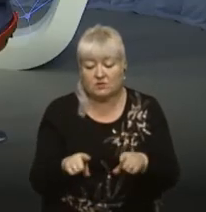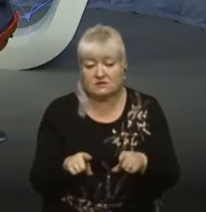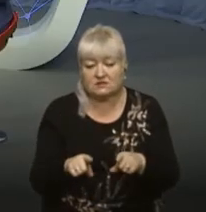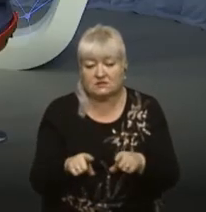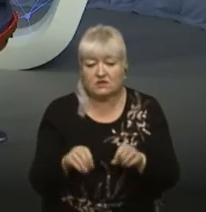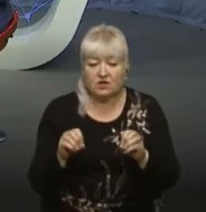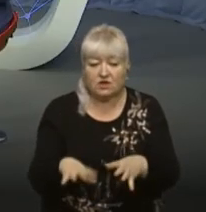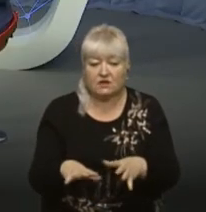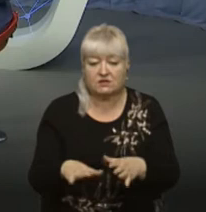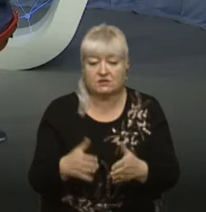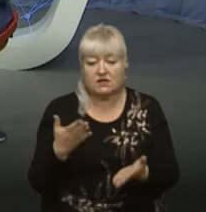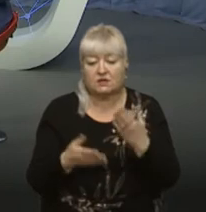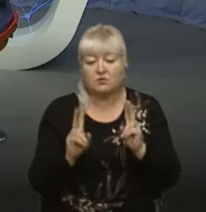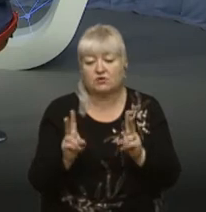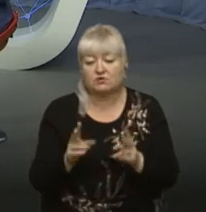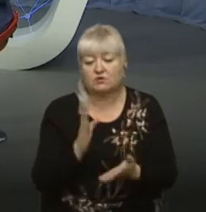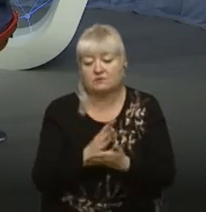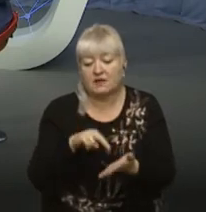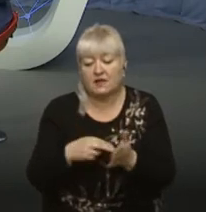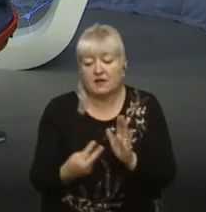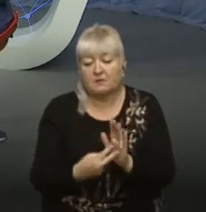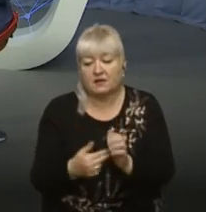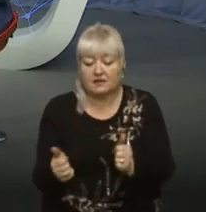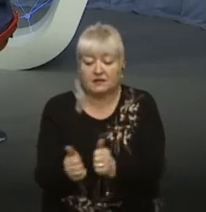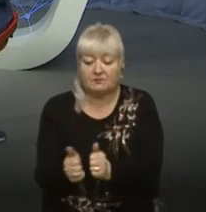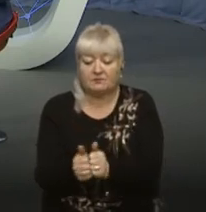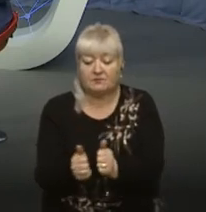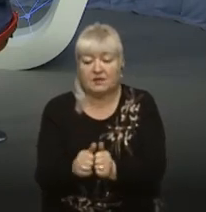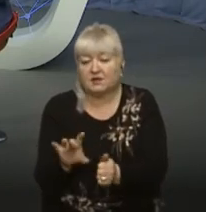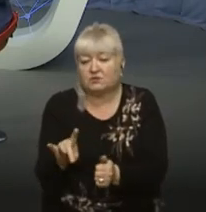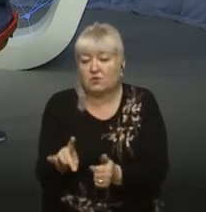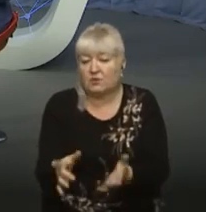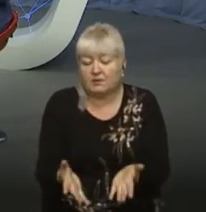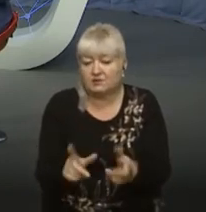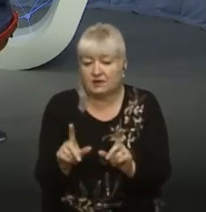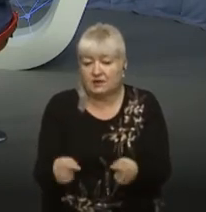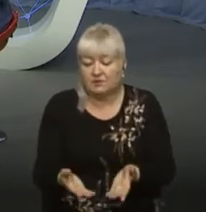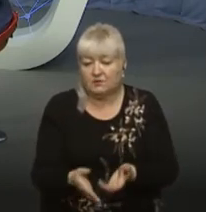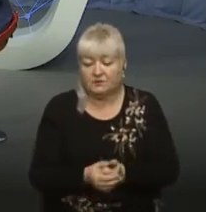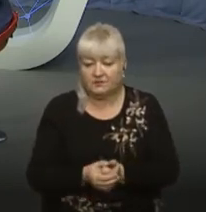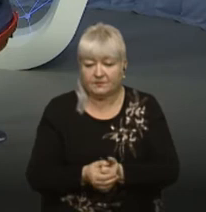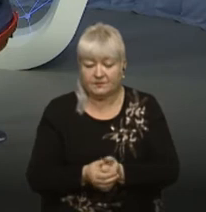взагалі, може, має намір з Другобича, там, біля Другобича, приватний будинок, я такий чув, теж планують купляти.